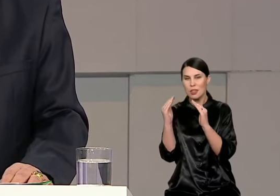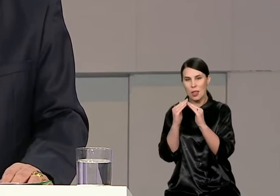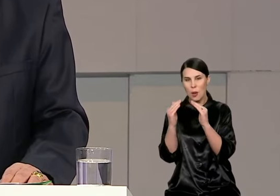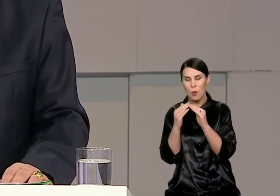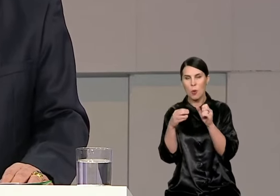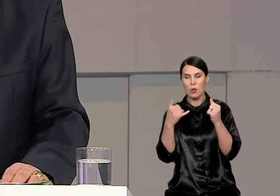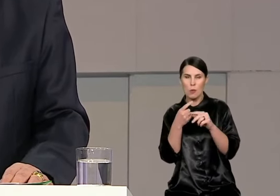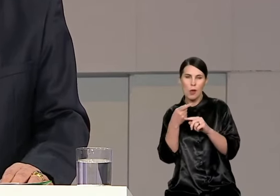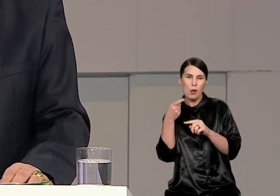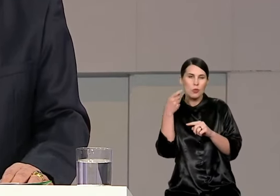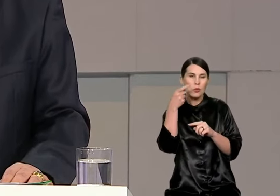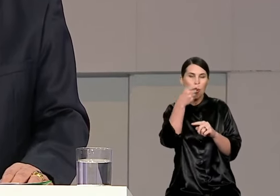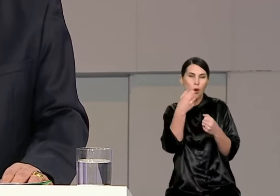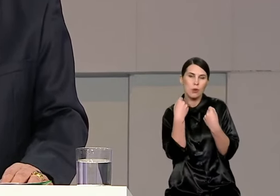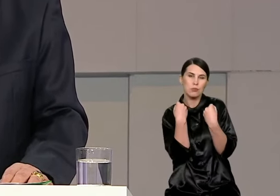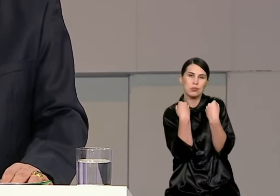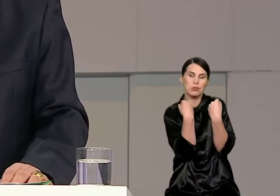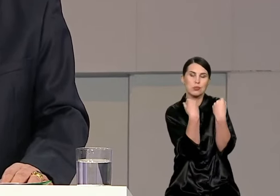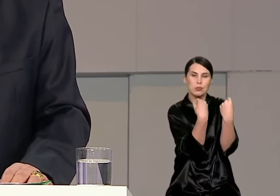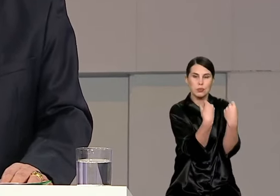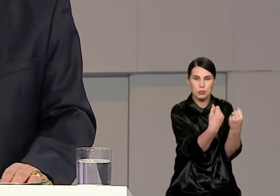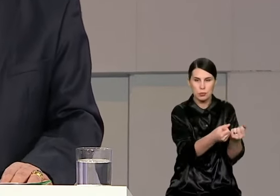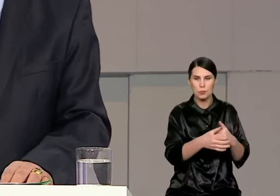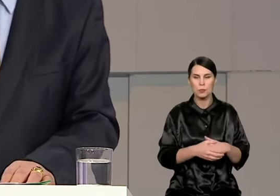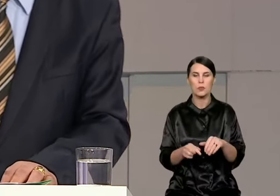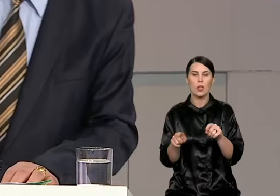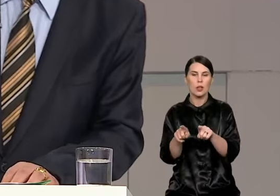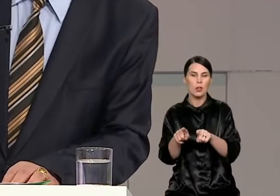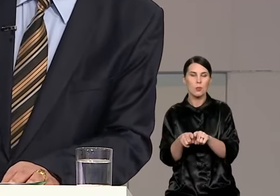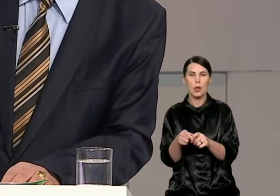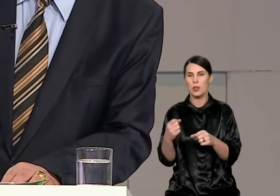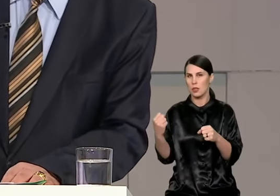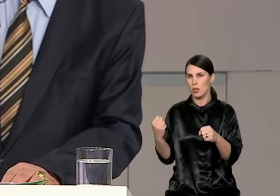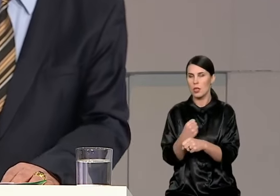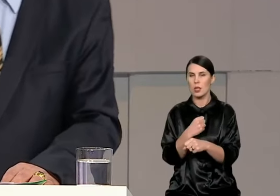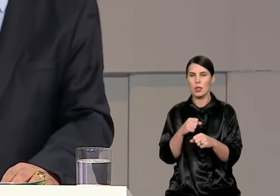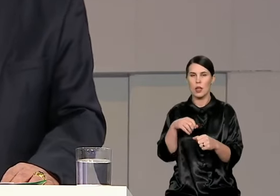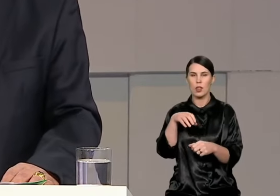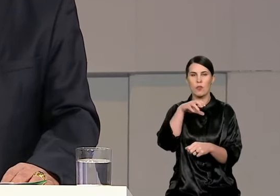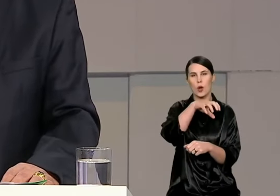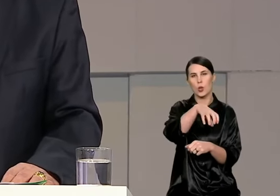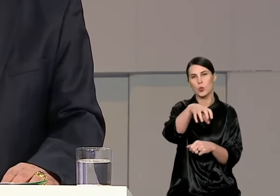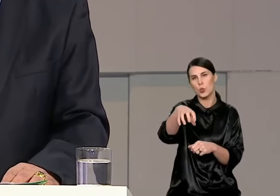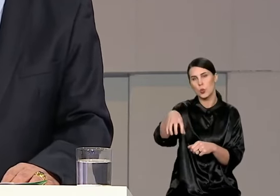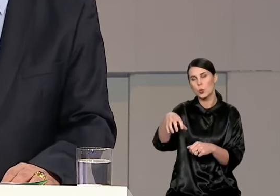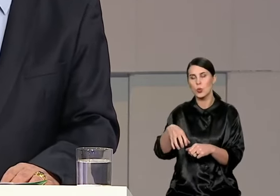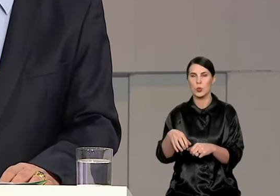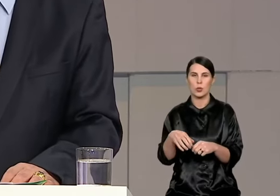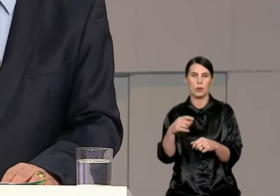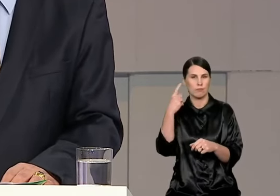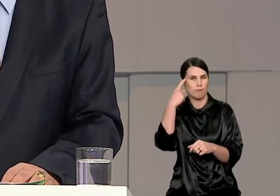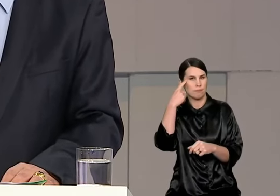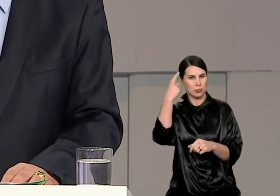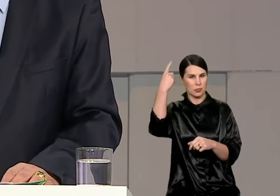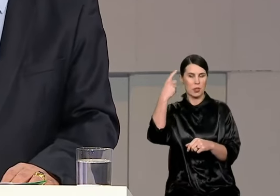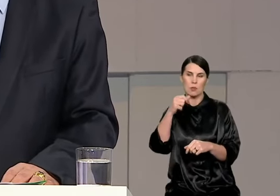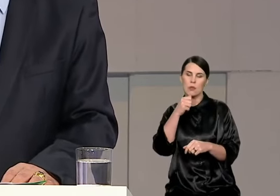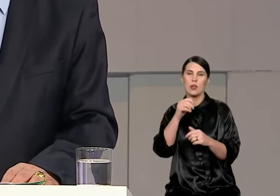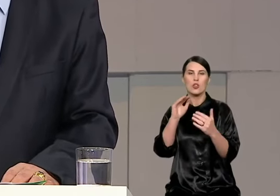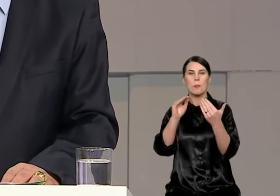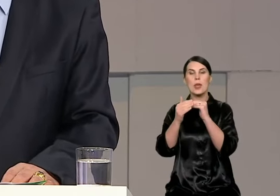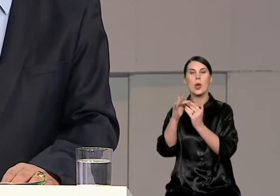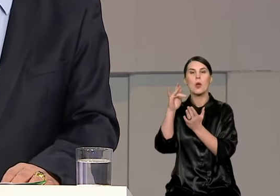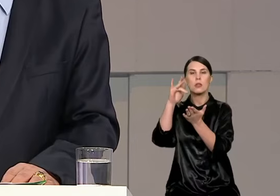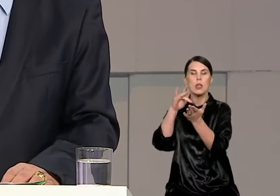antras momentas, nutolusis į rajonuose yra būtina sukurti tokią infrastruktūrą, kad poreikia važiuot į miesto centrą nebūtų.